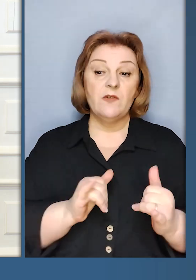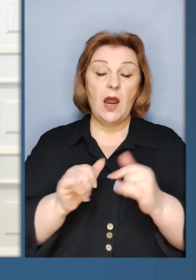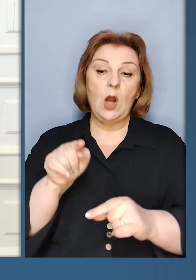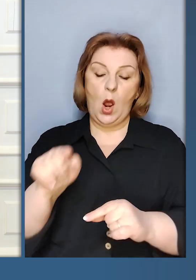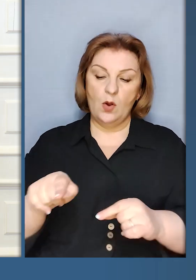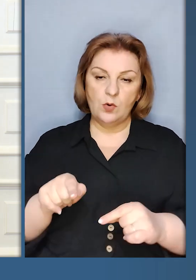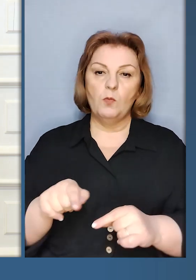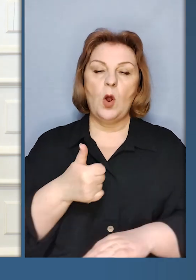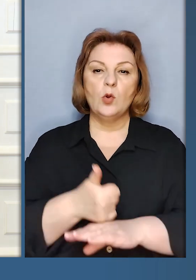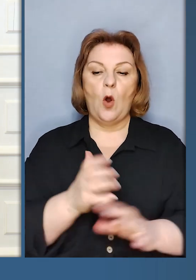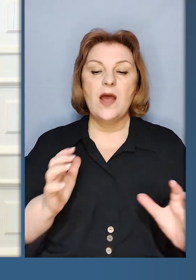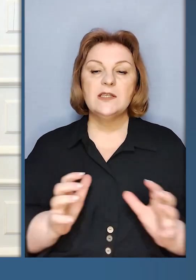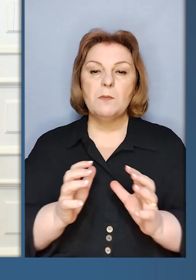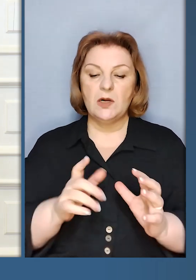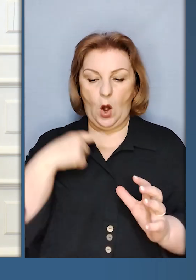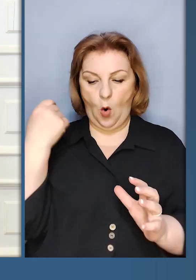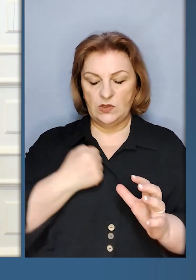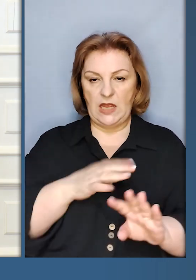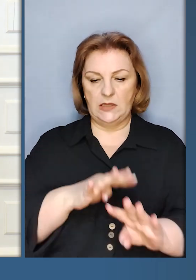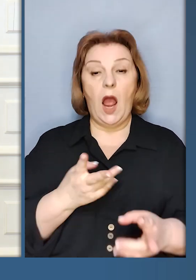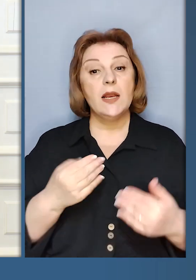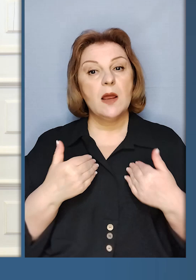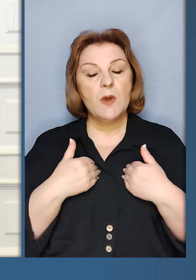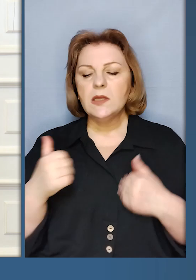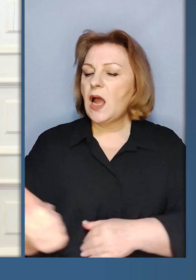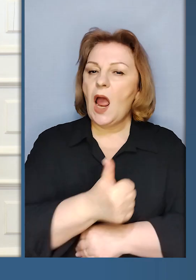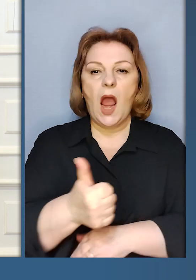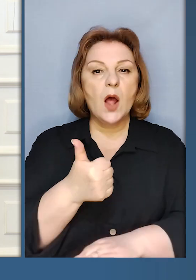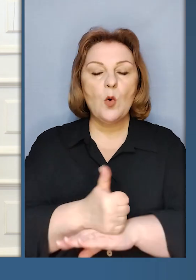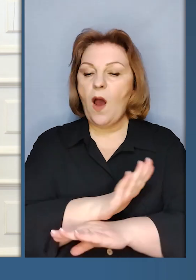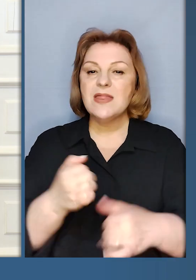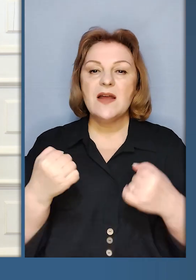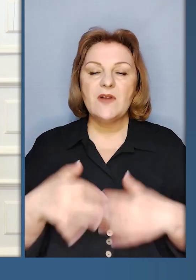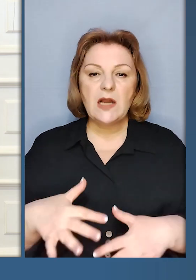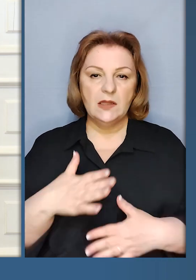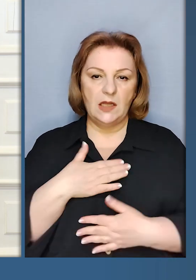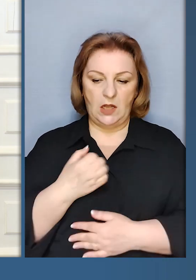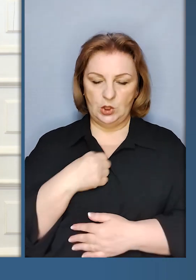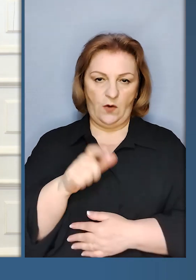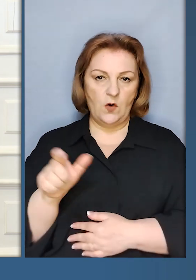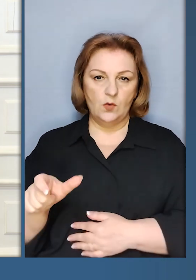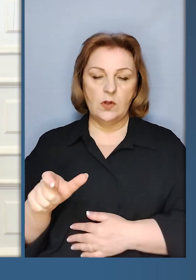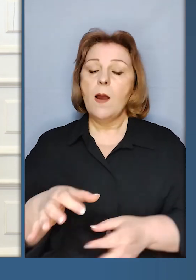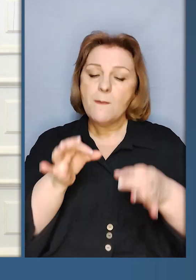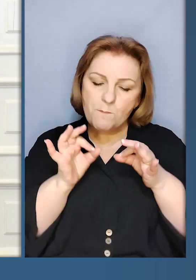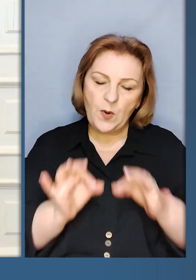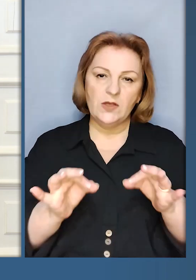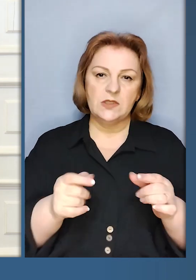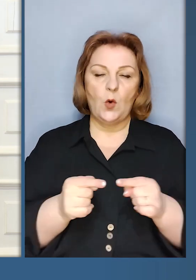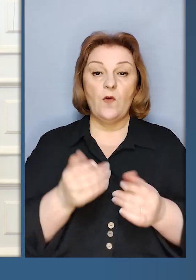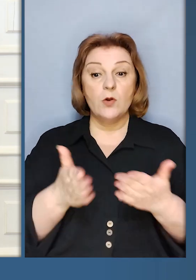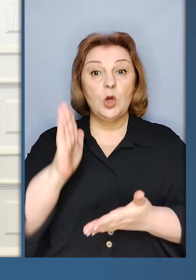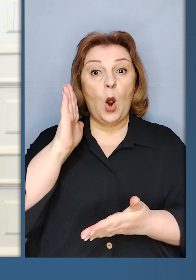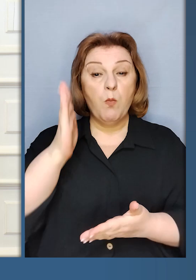Безумовно для нього головне зберегти особовий склад. Для мене найголовніше не втратити наших військових.